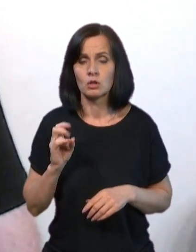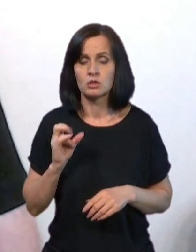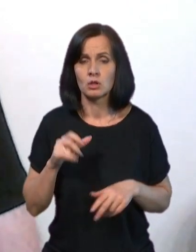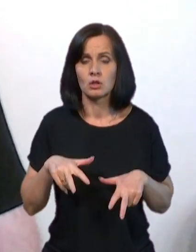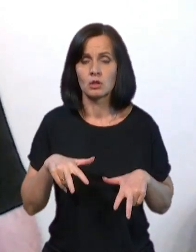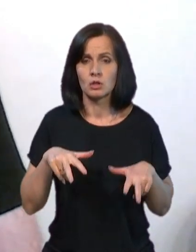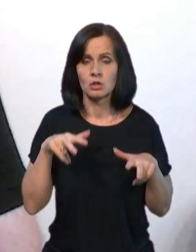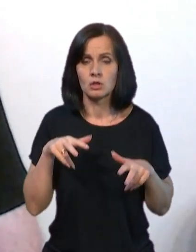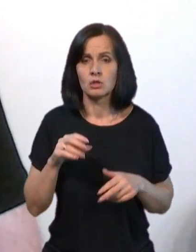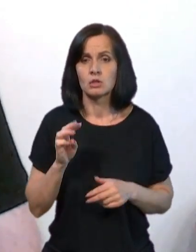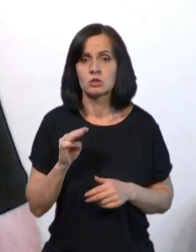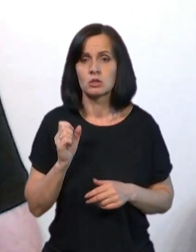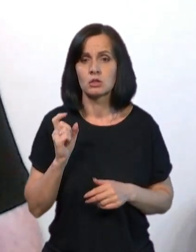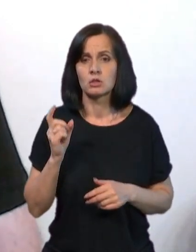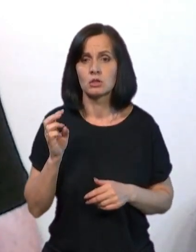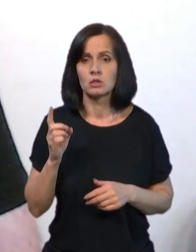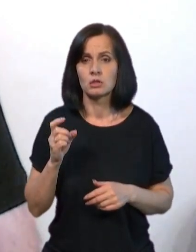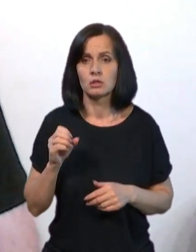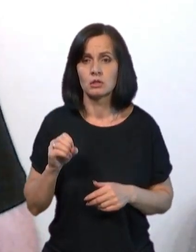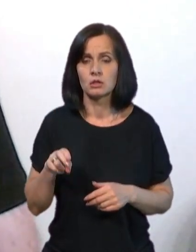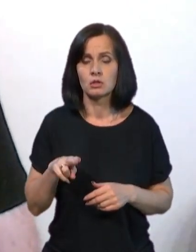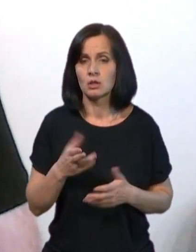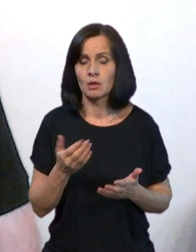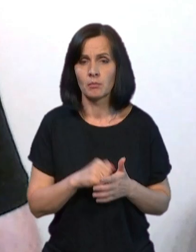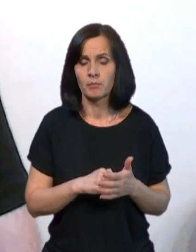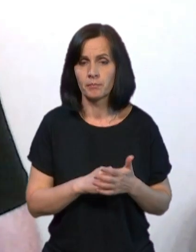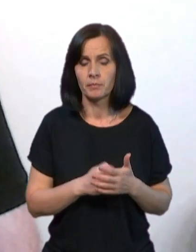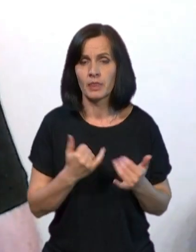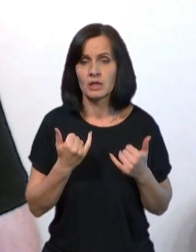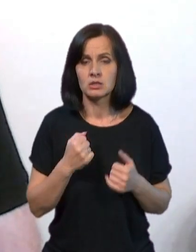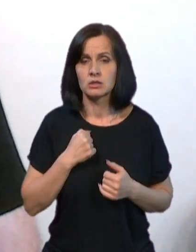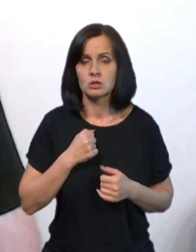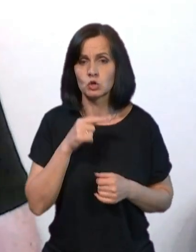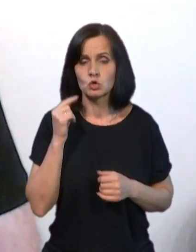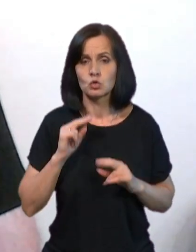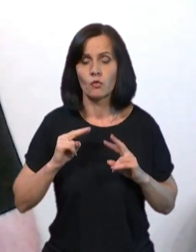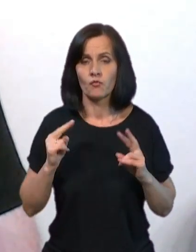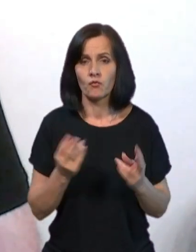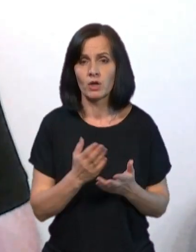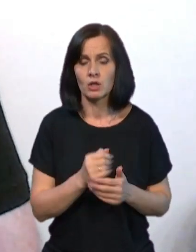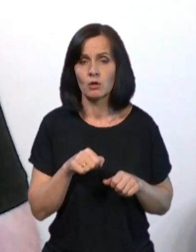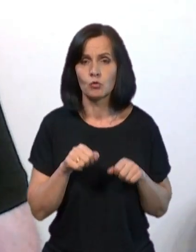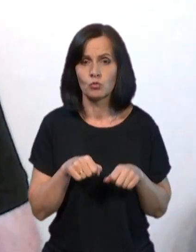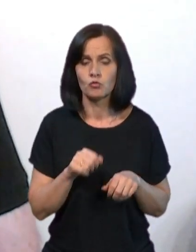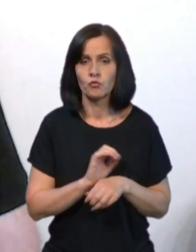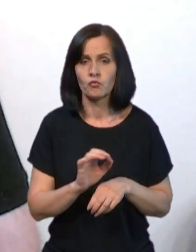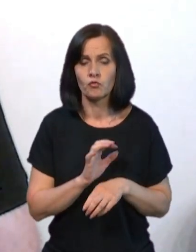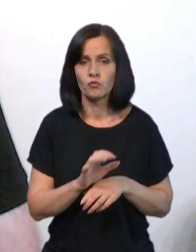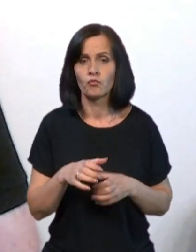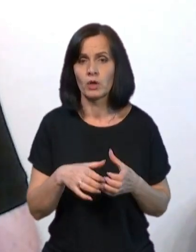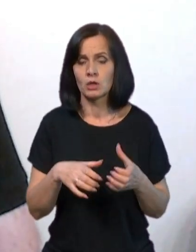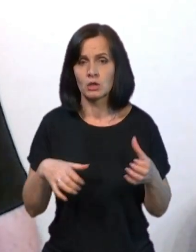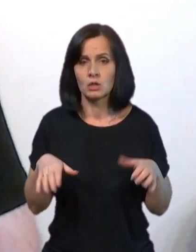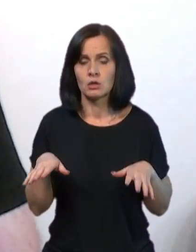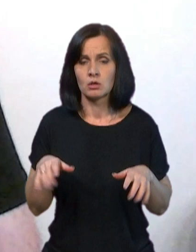-131», «Шахет-136», немає жодних підстав. Наразі, на жаль, у Російської Федерації є можливість виробництва крилатих